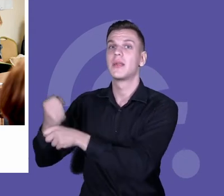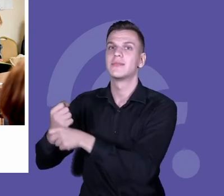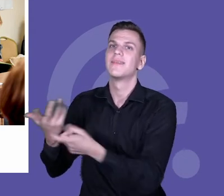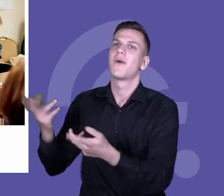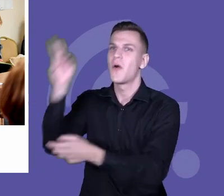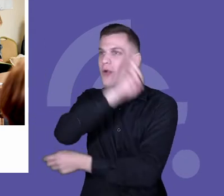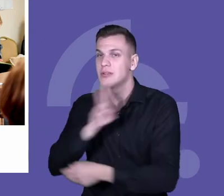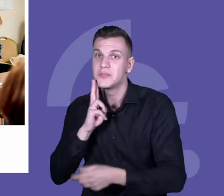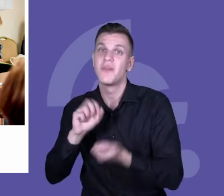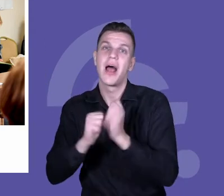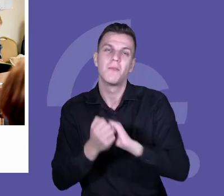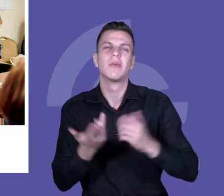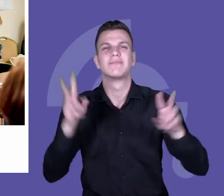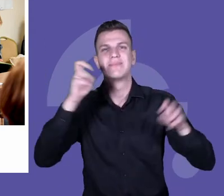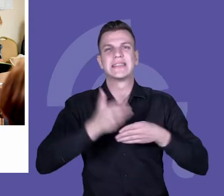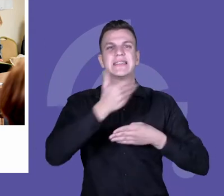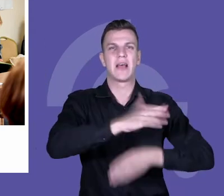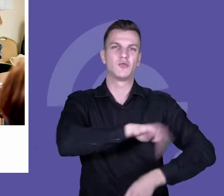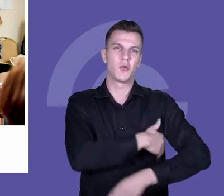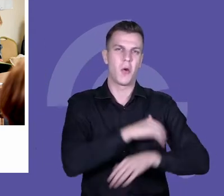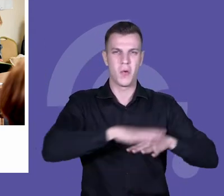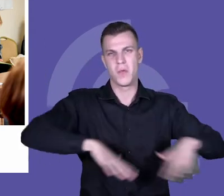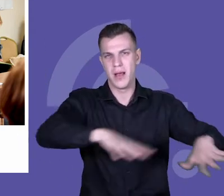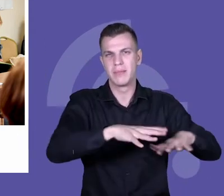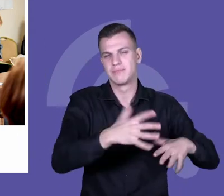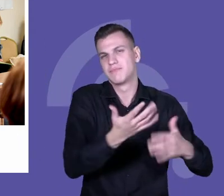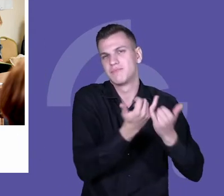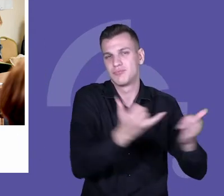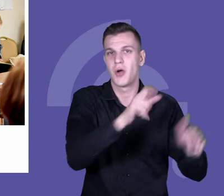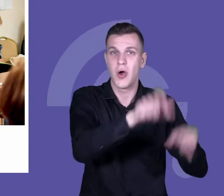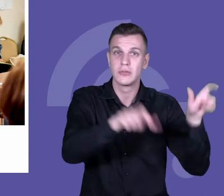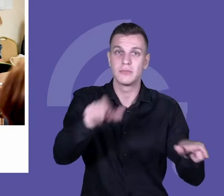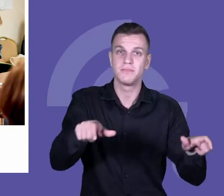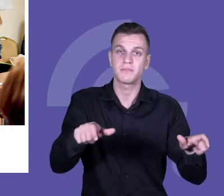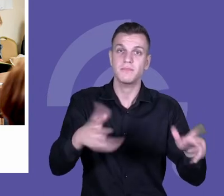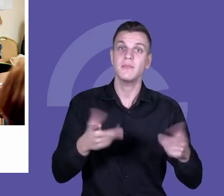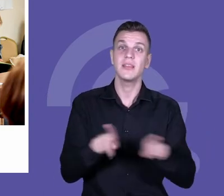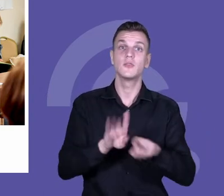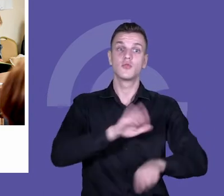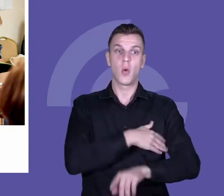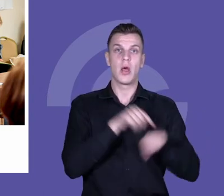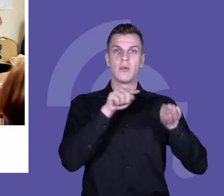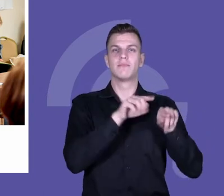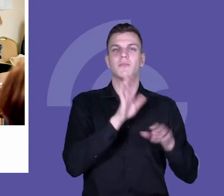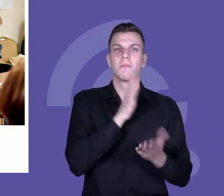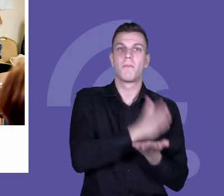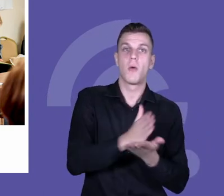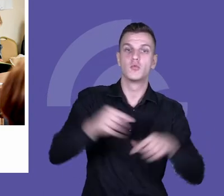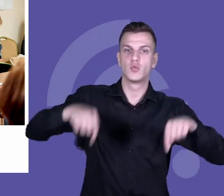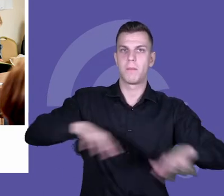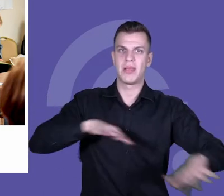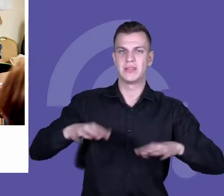środowiskiem pozaszkolnym. To także szkoła, która rozwija przestrzeń edukacyjną, tak żeby dostosować ją do